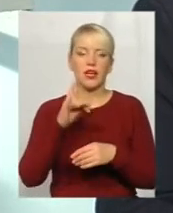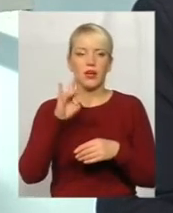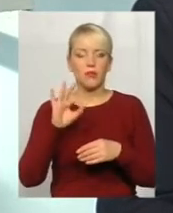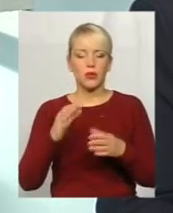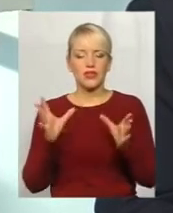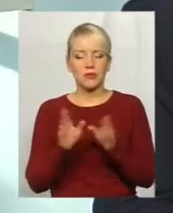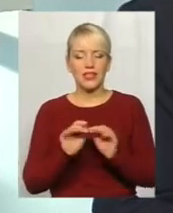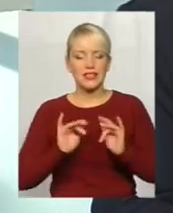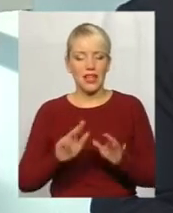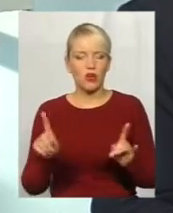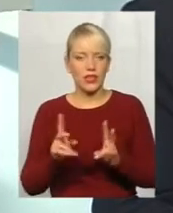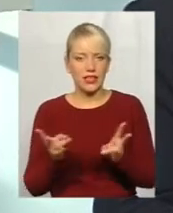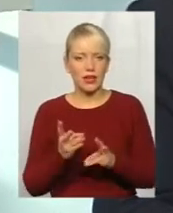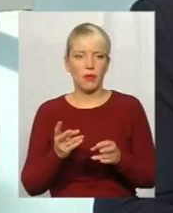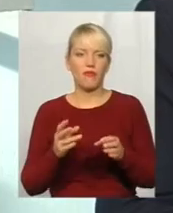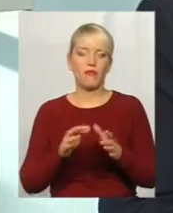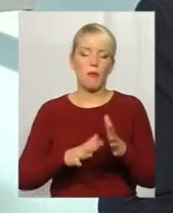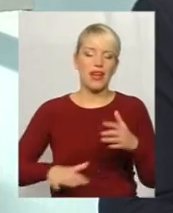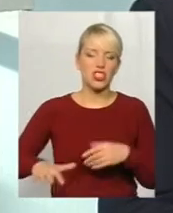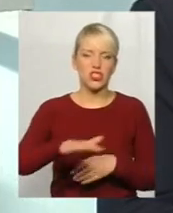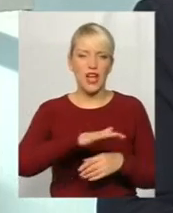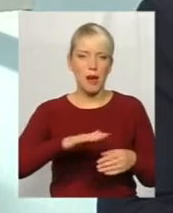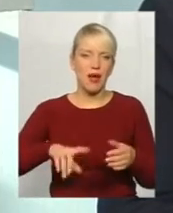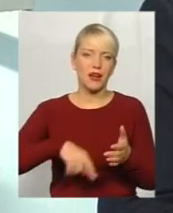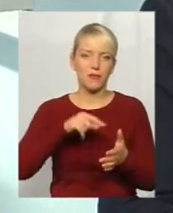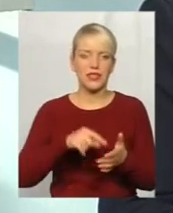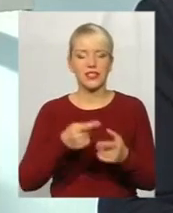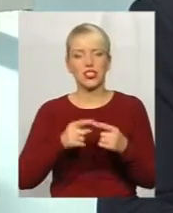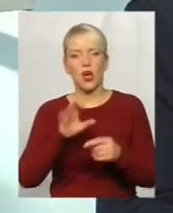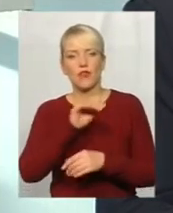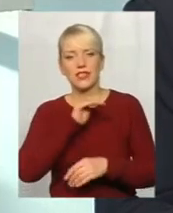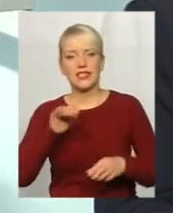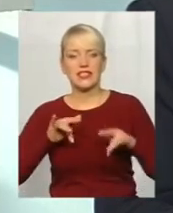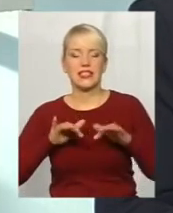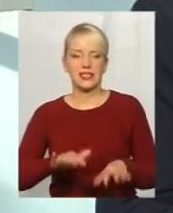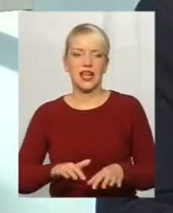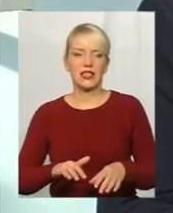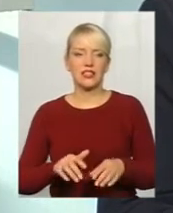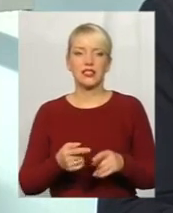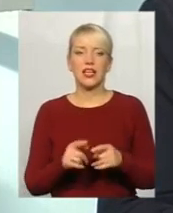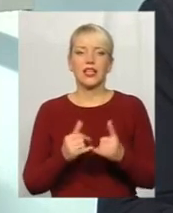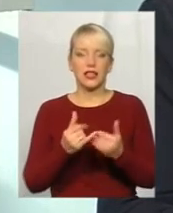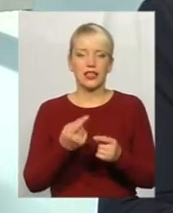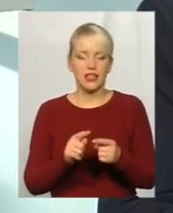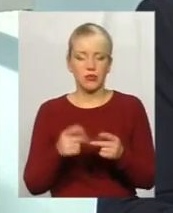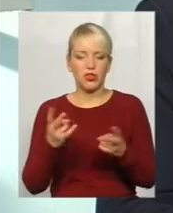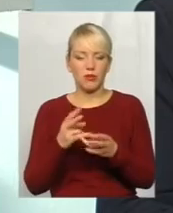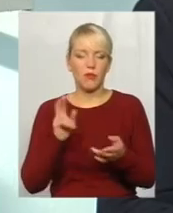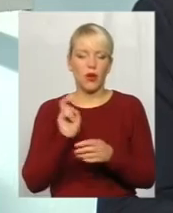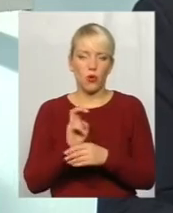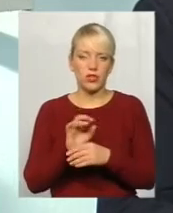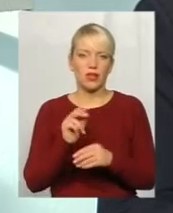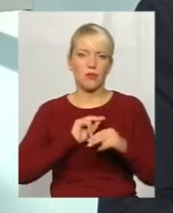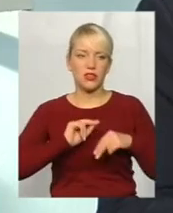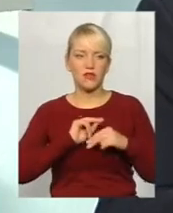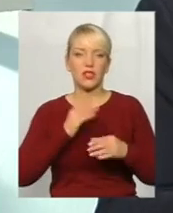заходи, які треба проводити в масштабах міста, чи це заходи присвячені офіційні, чи офіційні-офіційні, до них теж треба приходити, працювати. Але коли